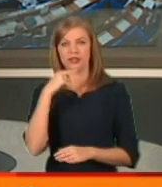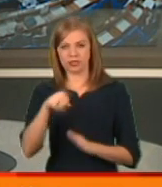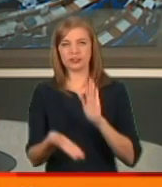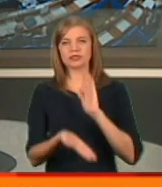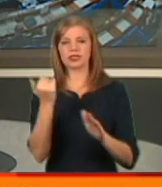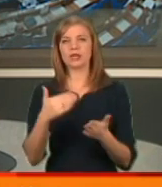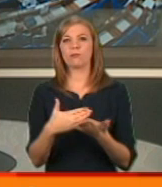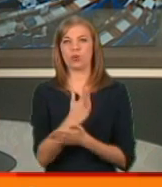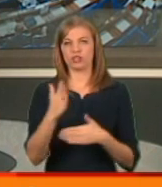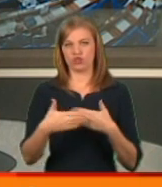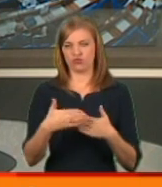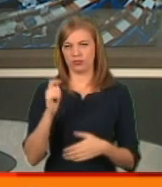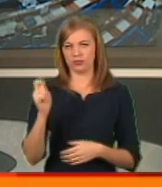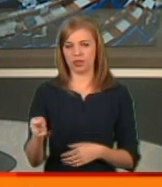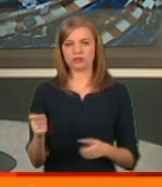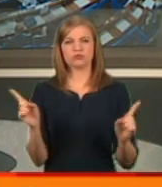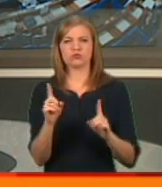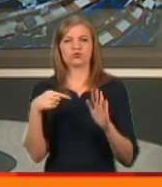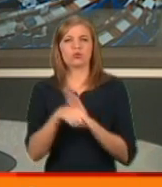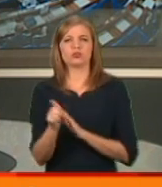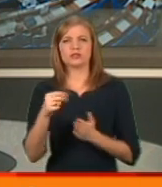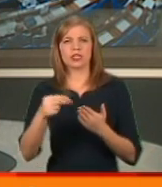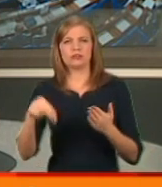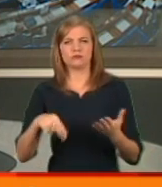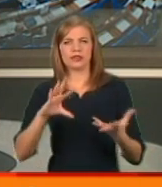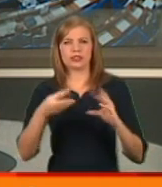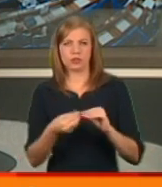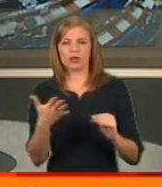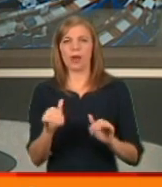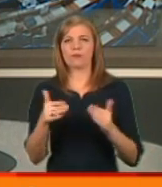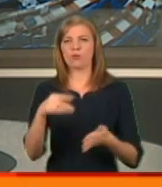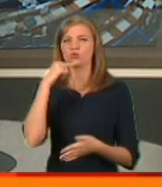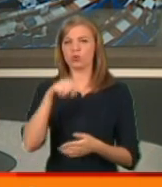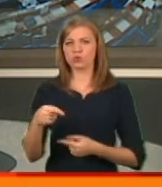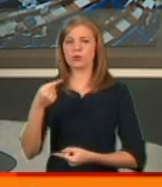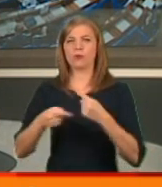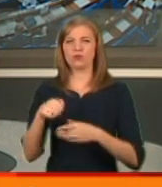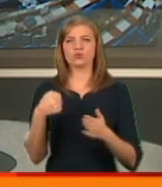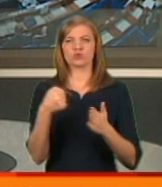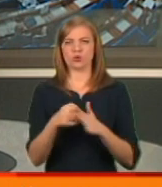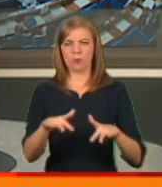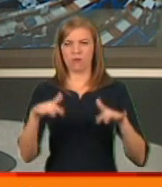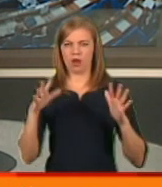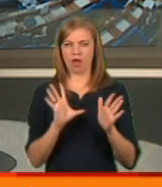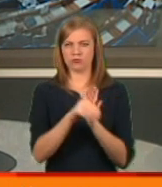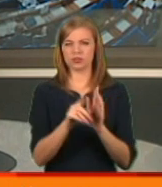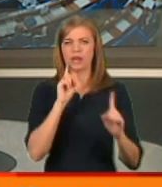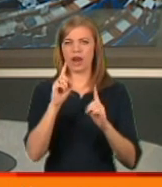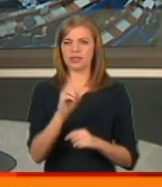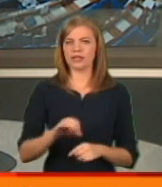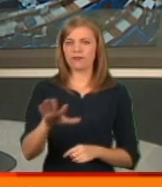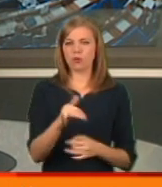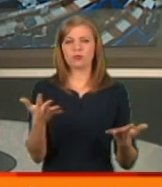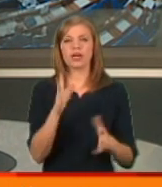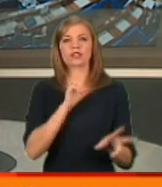зняли політичні санкції. Що то за резолюція, яка пропонує Росії повернутися до лав Парламентської асамблеї Ради Європи